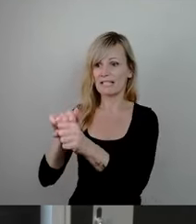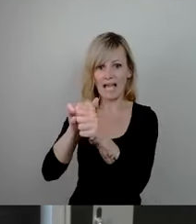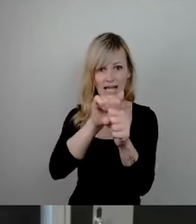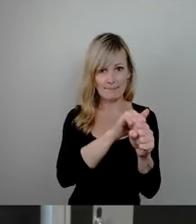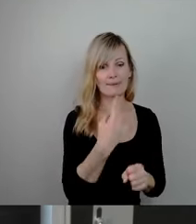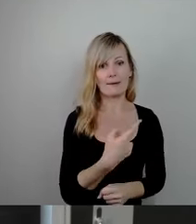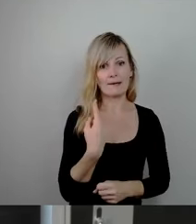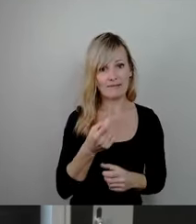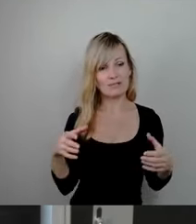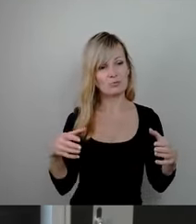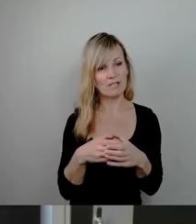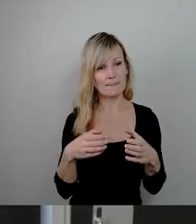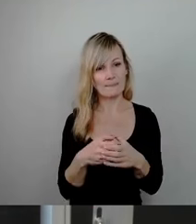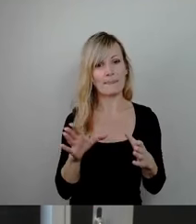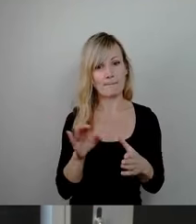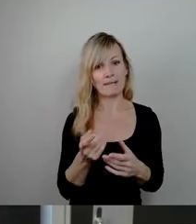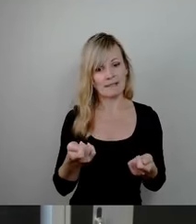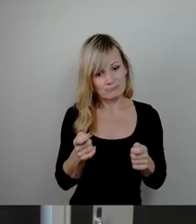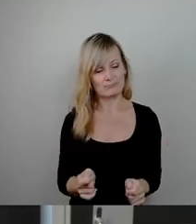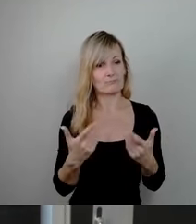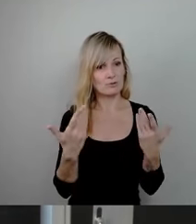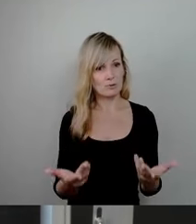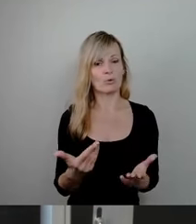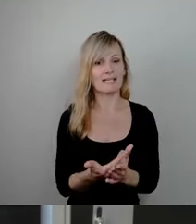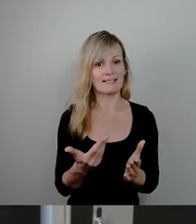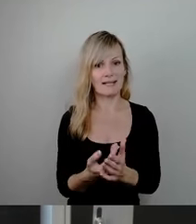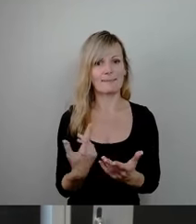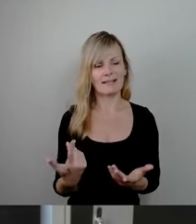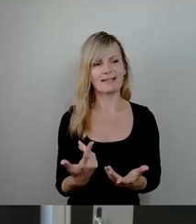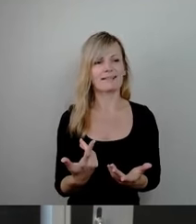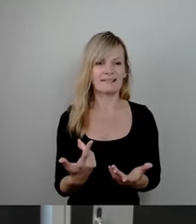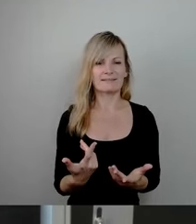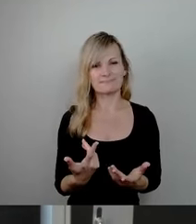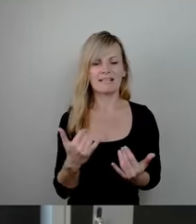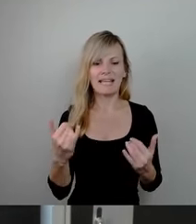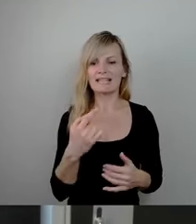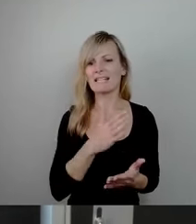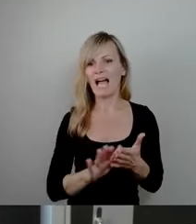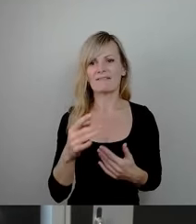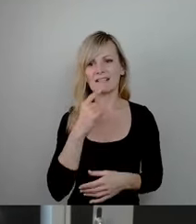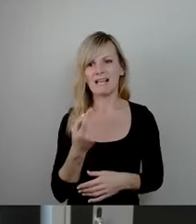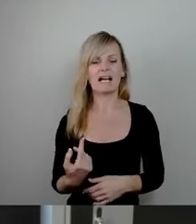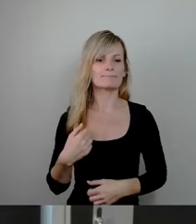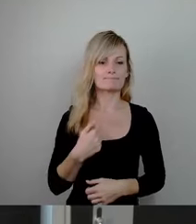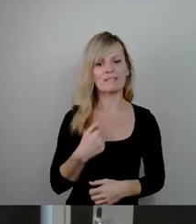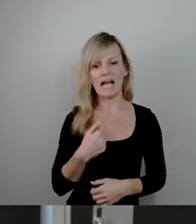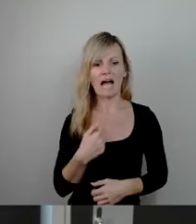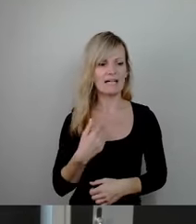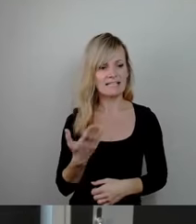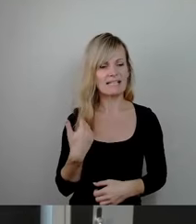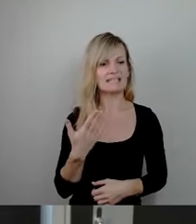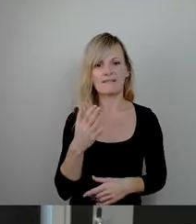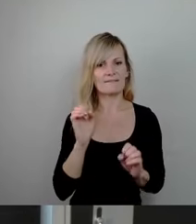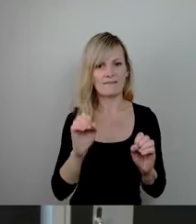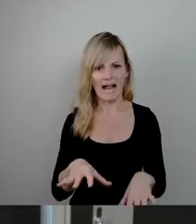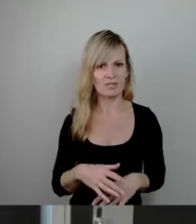zusammen mitgetragen. Und dementsprechend ist es auch ein bisschen wohlfalt, sich jetzt hier hinzustellen und zu sagen, das war alles falsch gesetzt, weil